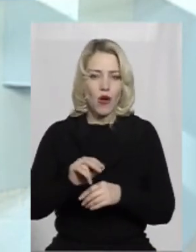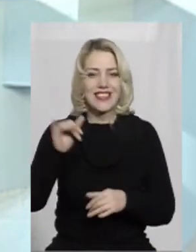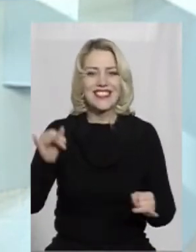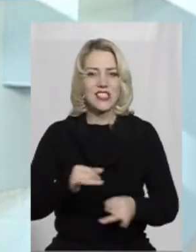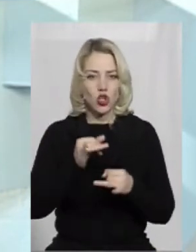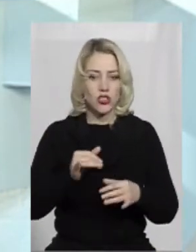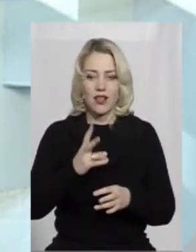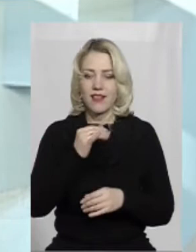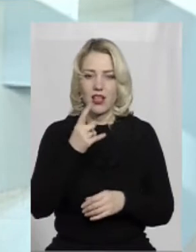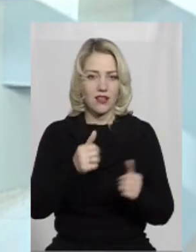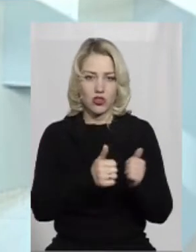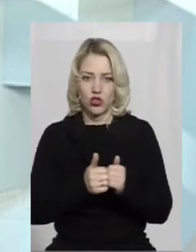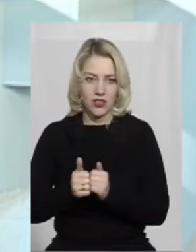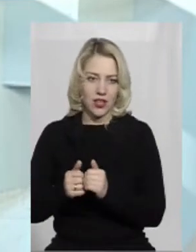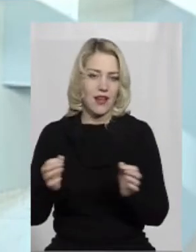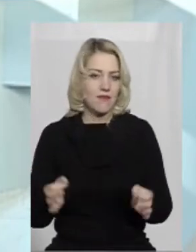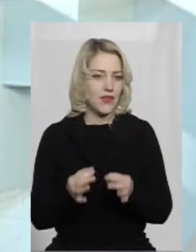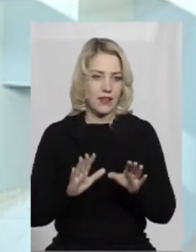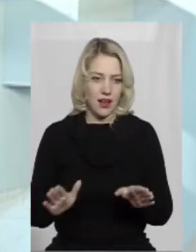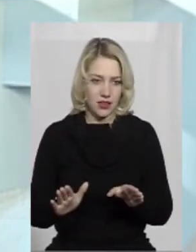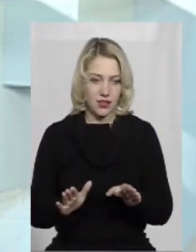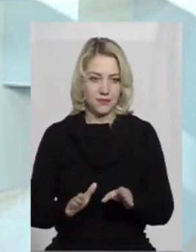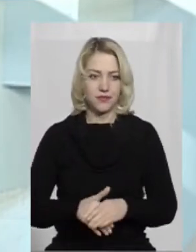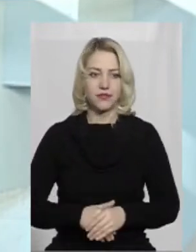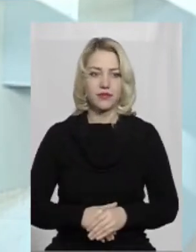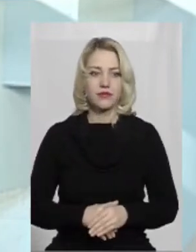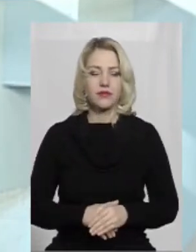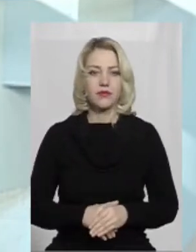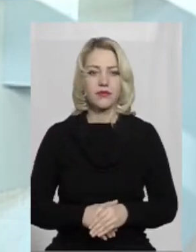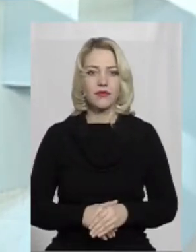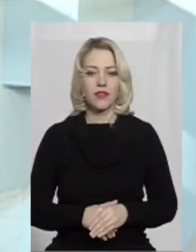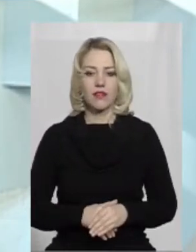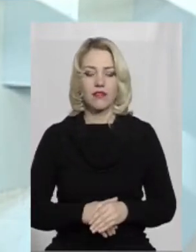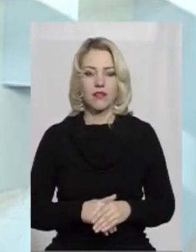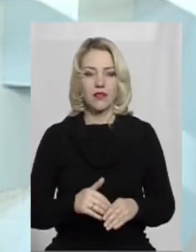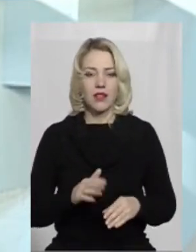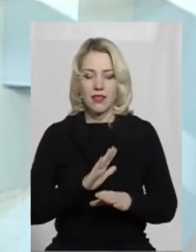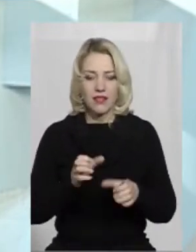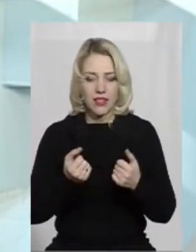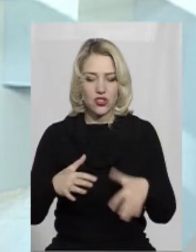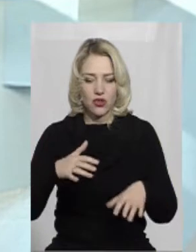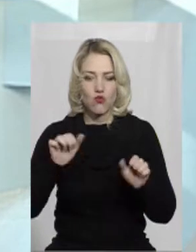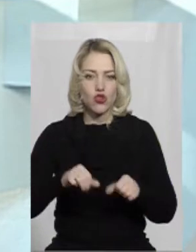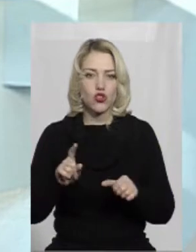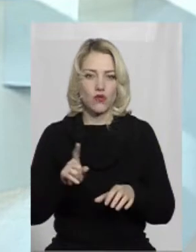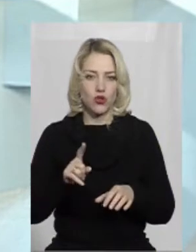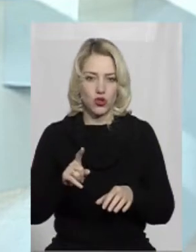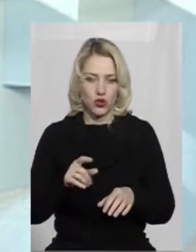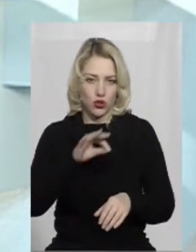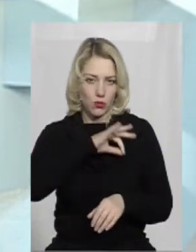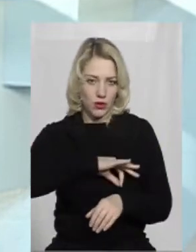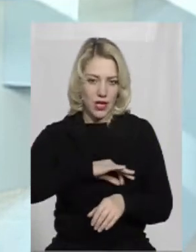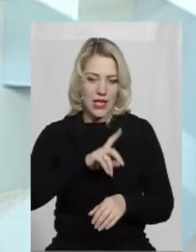що жодні сусіди ніяких, як то кажуть, не гають можливостей, аби поживитися за